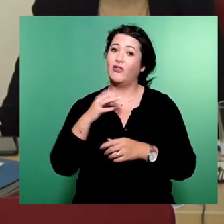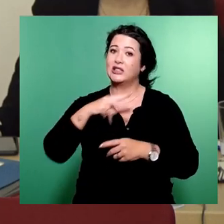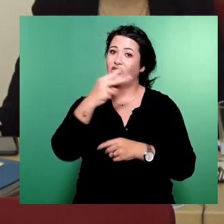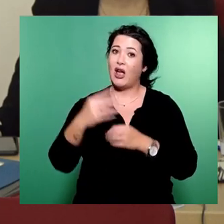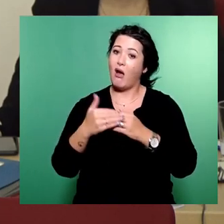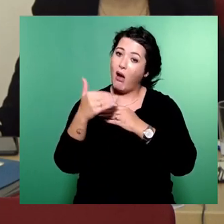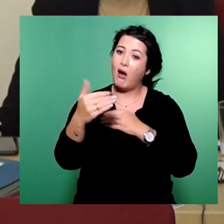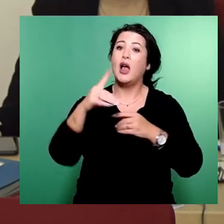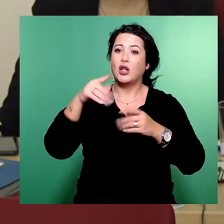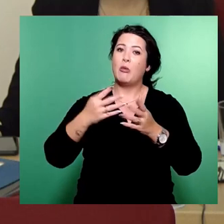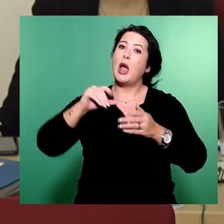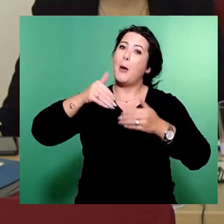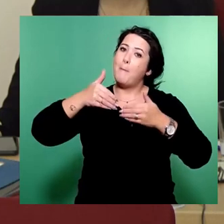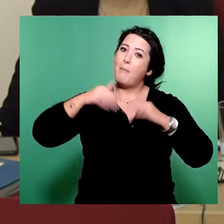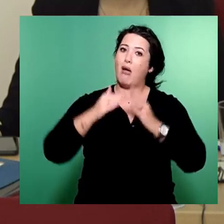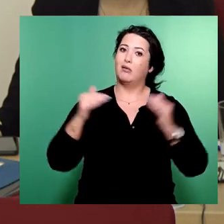Geschenke mitzubringen. Danke.